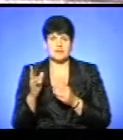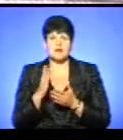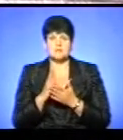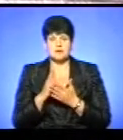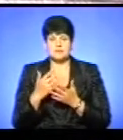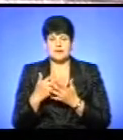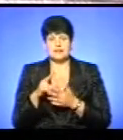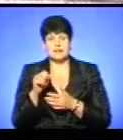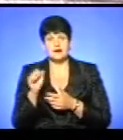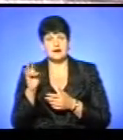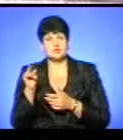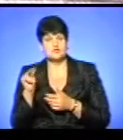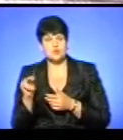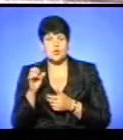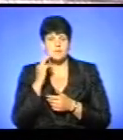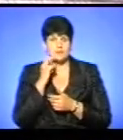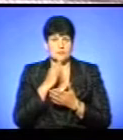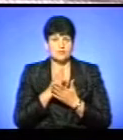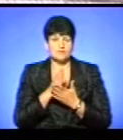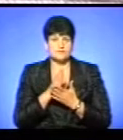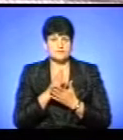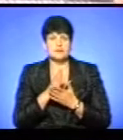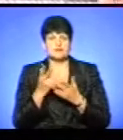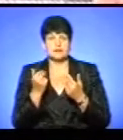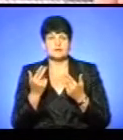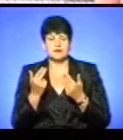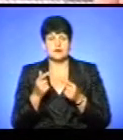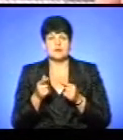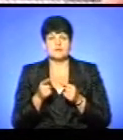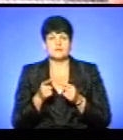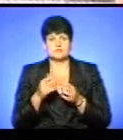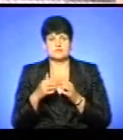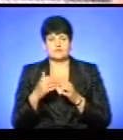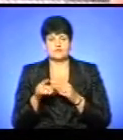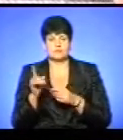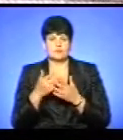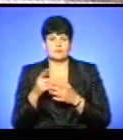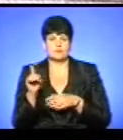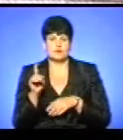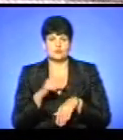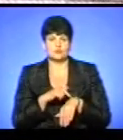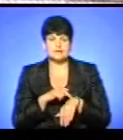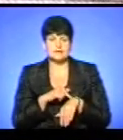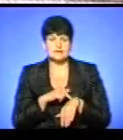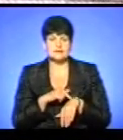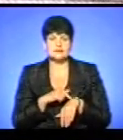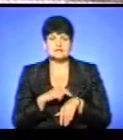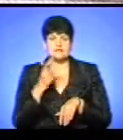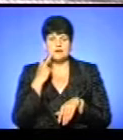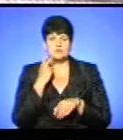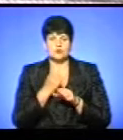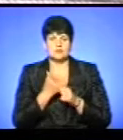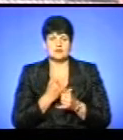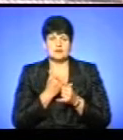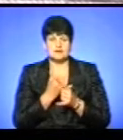скажімо, ланч, обід? Так, обов'язково ще посередині, десь в першій годині, більше-менше їм робиться